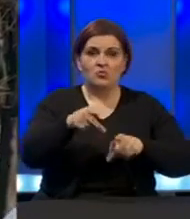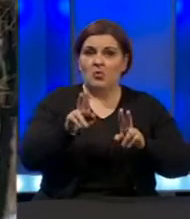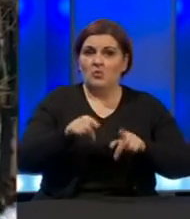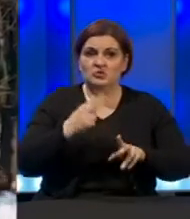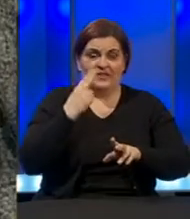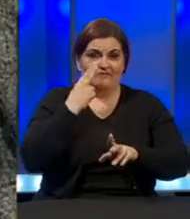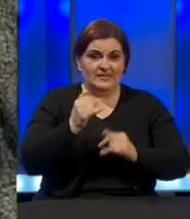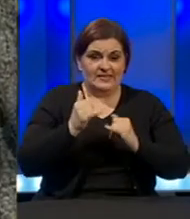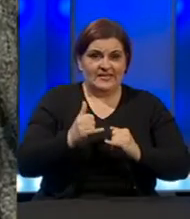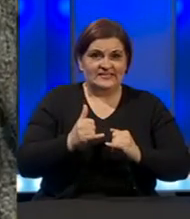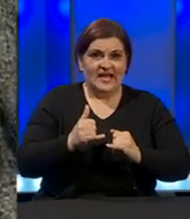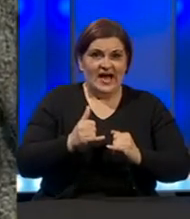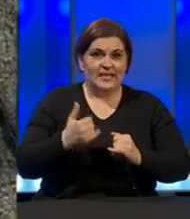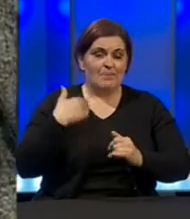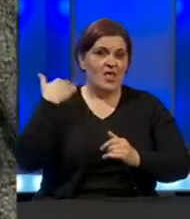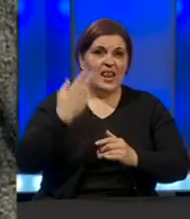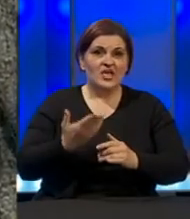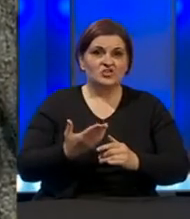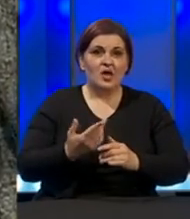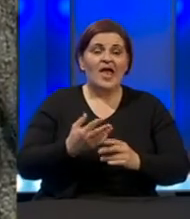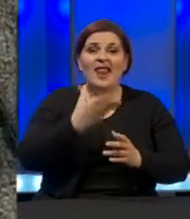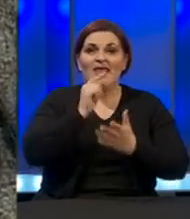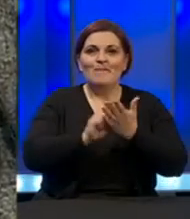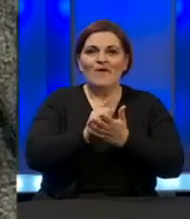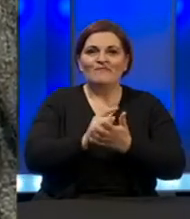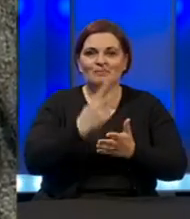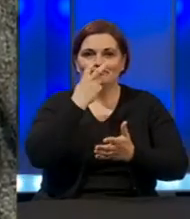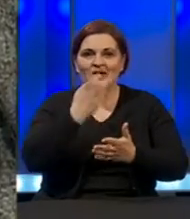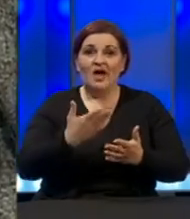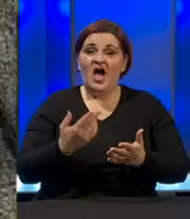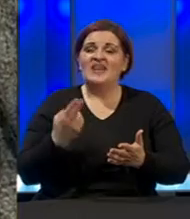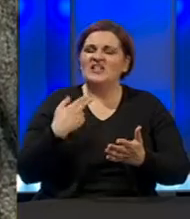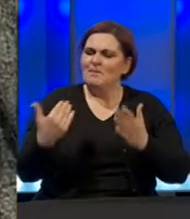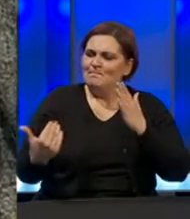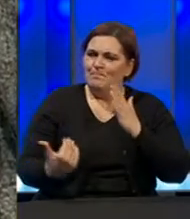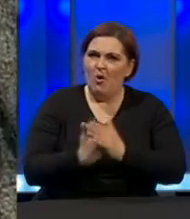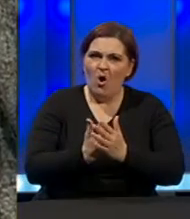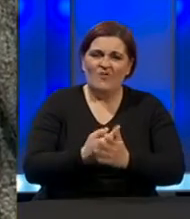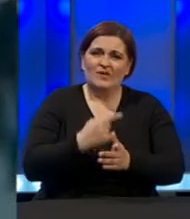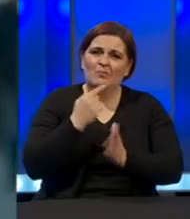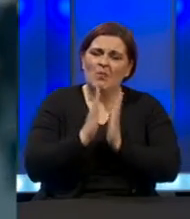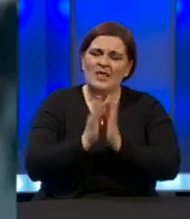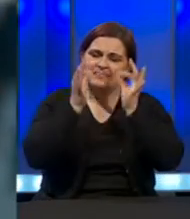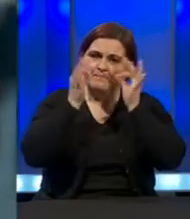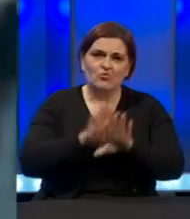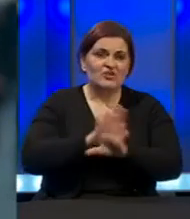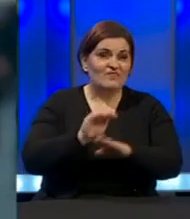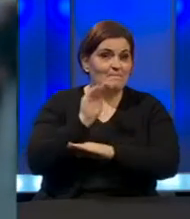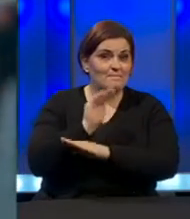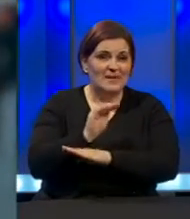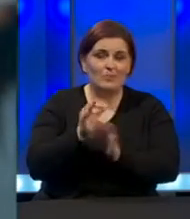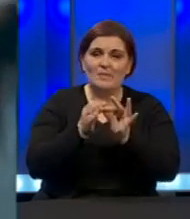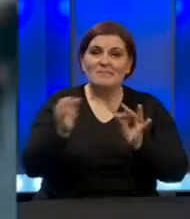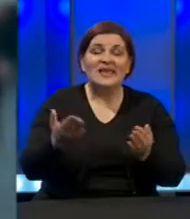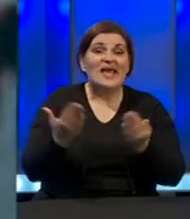možete da vidite i sada iza mojih leđa, izmamilo ih i lijepo vrijeme. Dakle, nadažni ponovo pozivaju građane da poštuju sve preporuke i